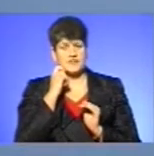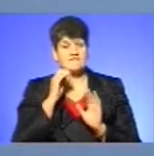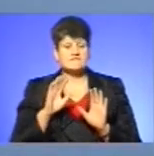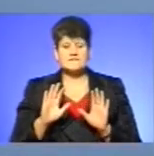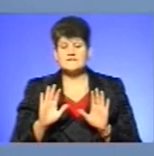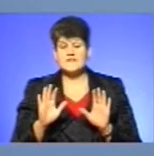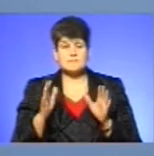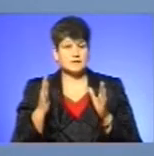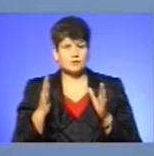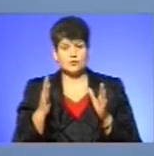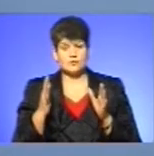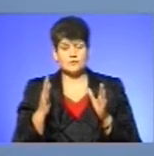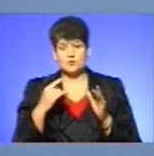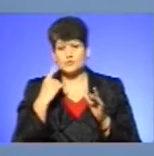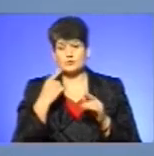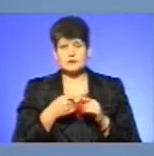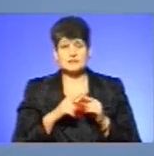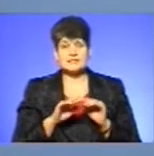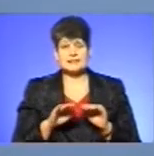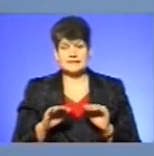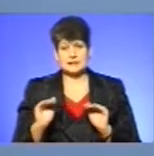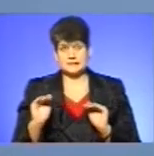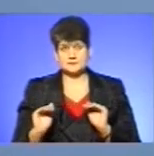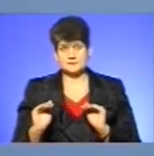Випадково, особливо це школярі молодшого віку,